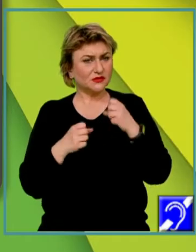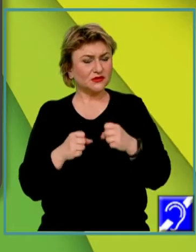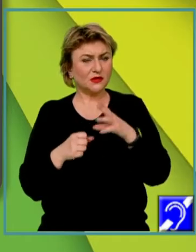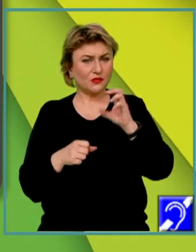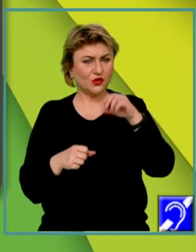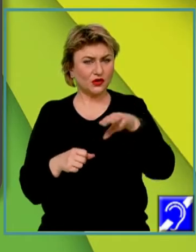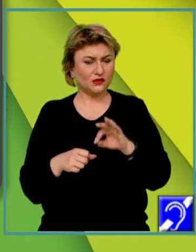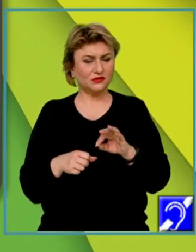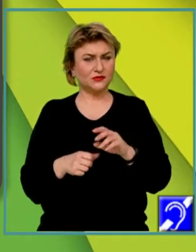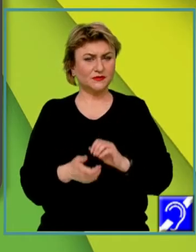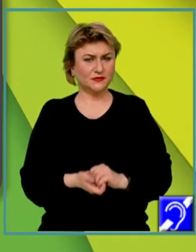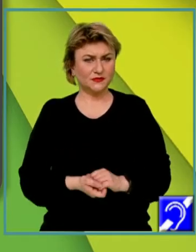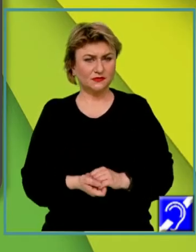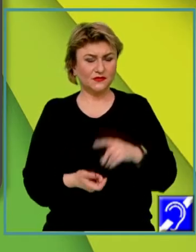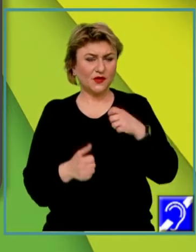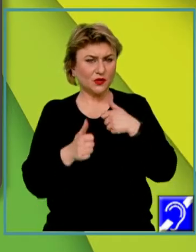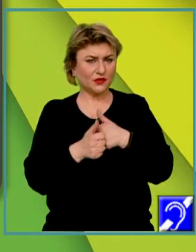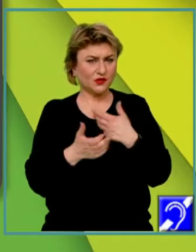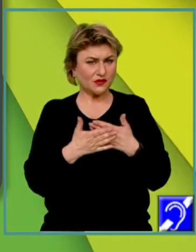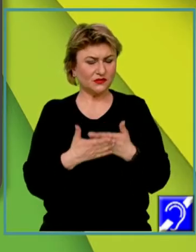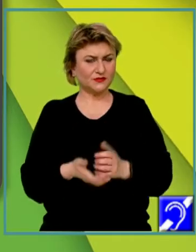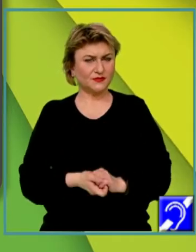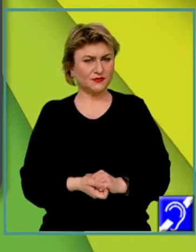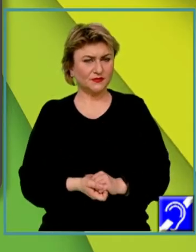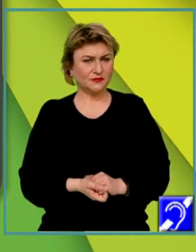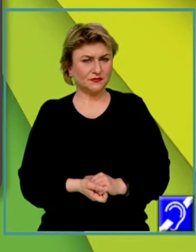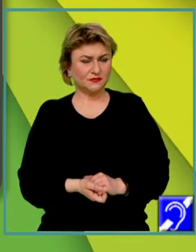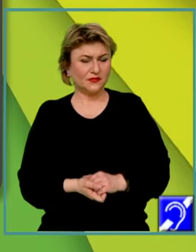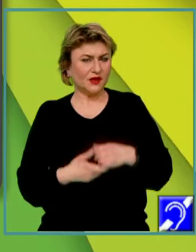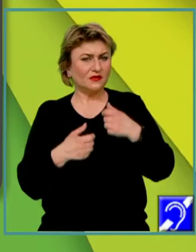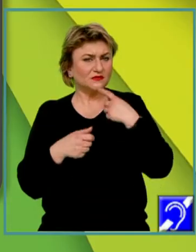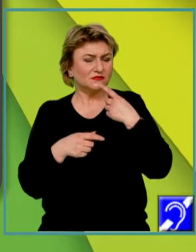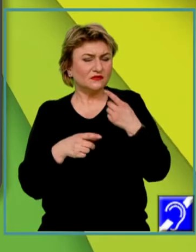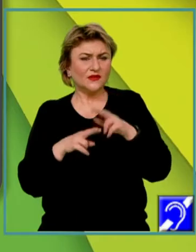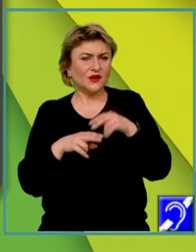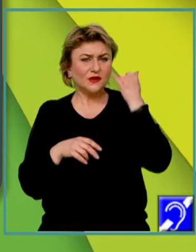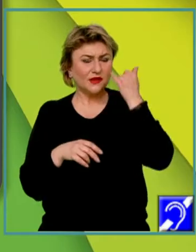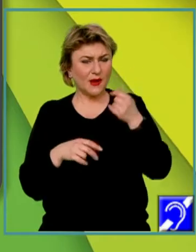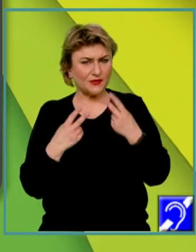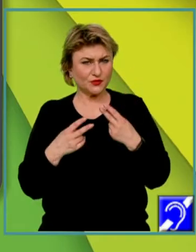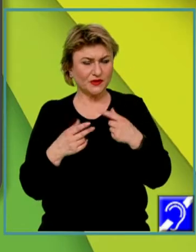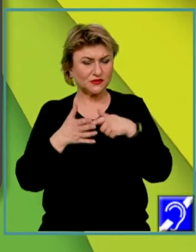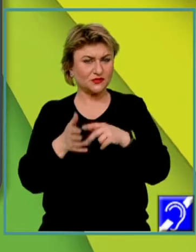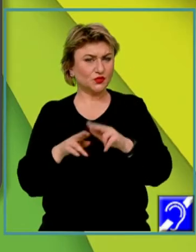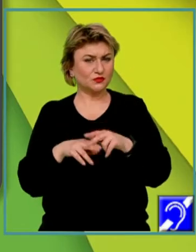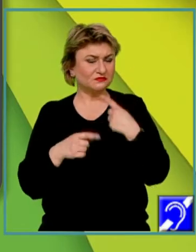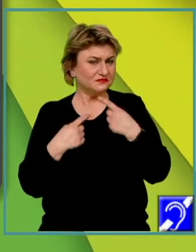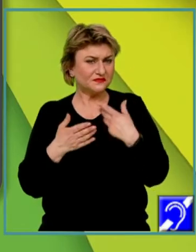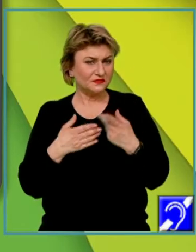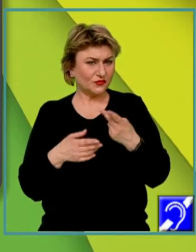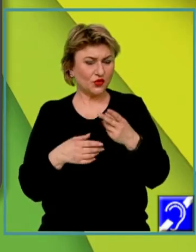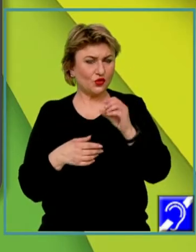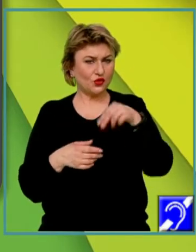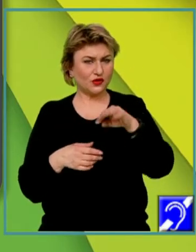cont de următorul aspect. Să ne formulăm o idee principală, să arătăm cum interacționează cele două